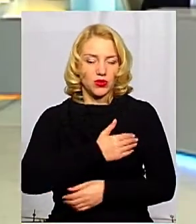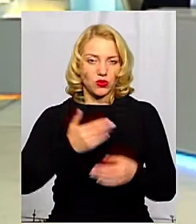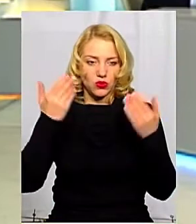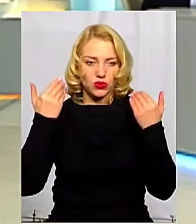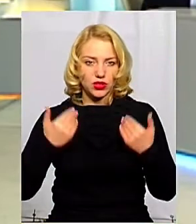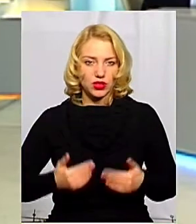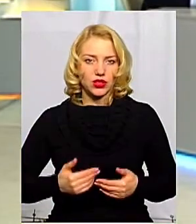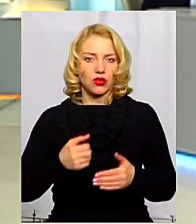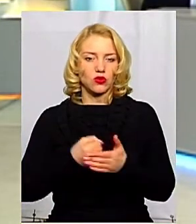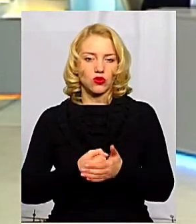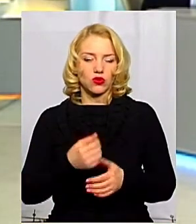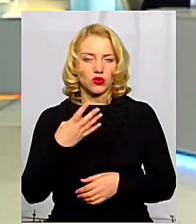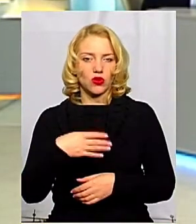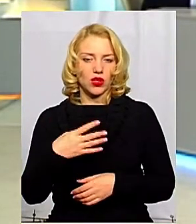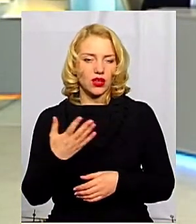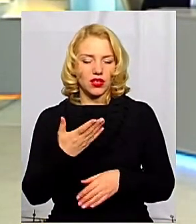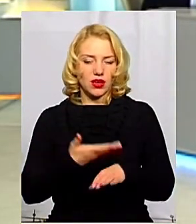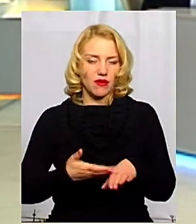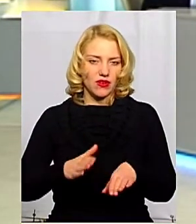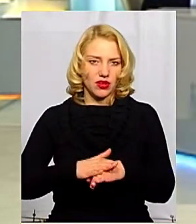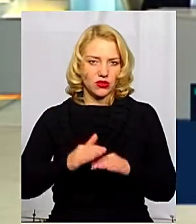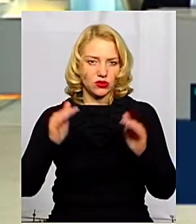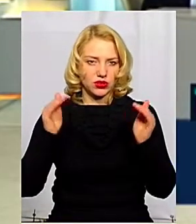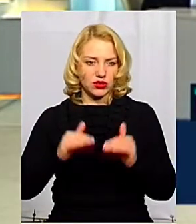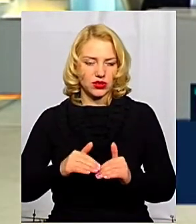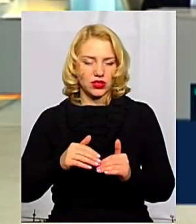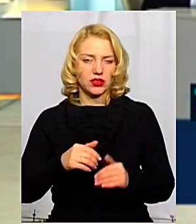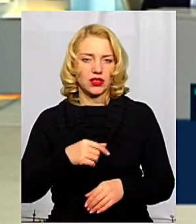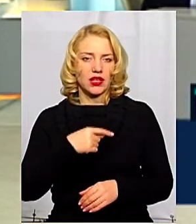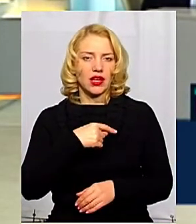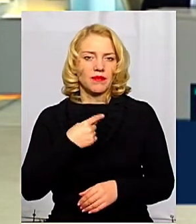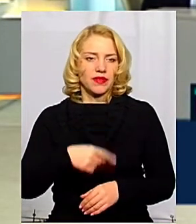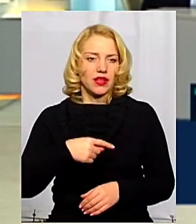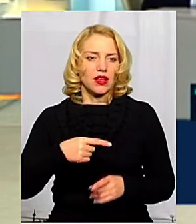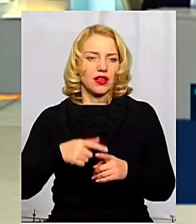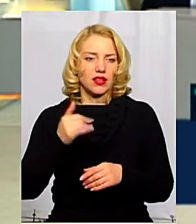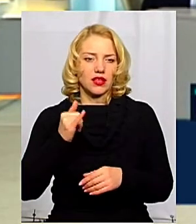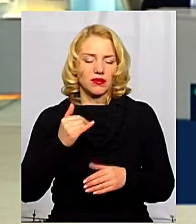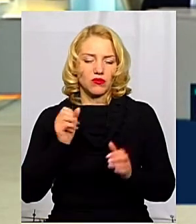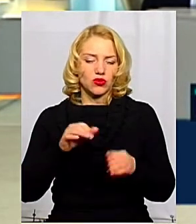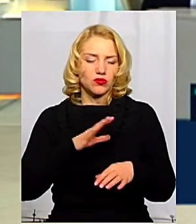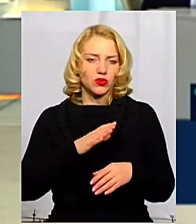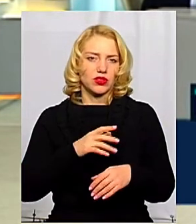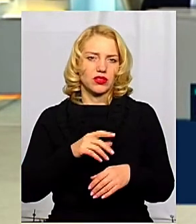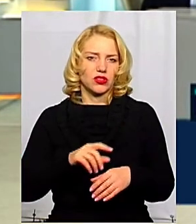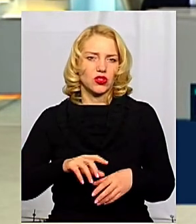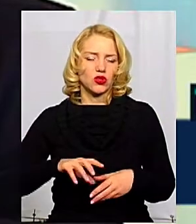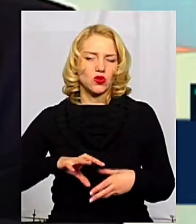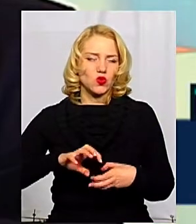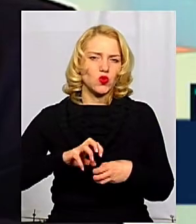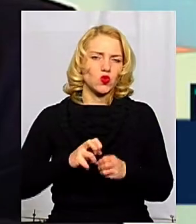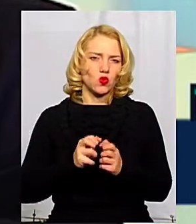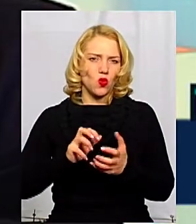тіла до 40, яка погано збивається жарознижуючим, часто в них бувають на тлі високої температури судоми.